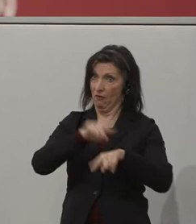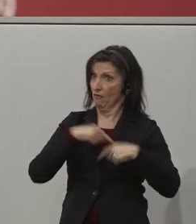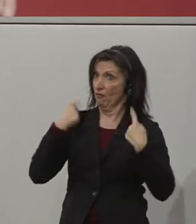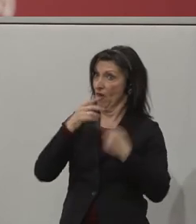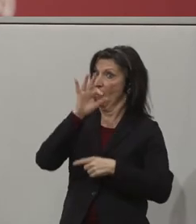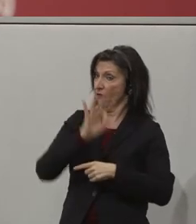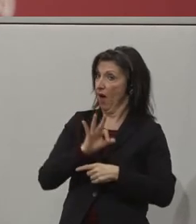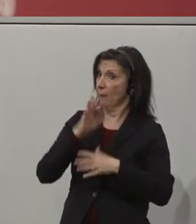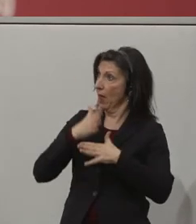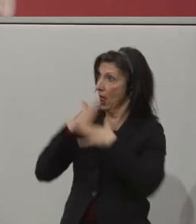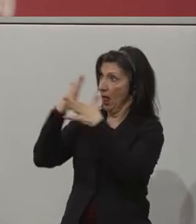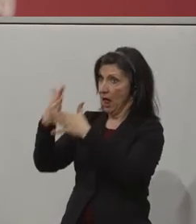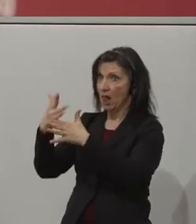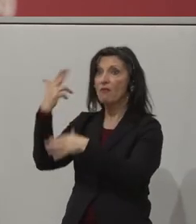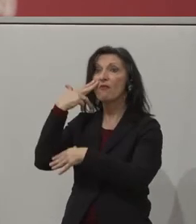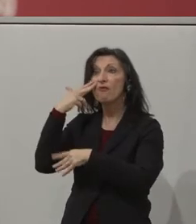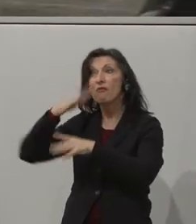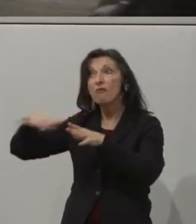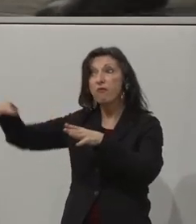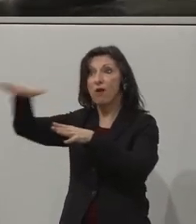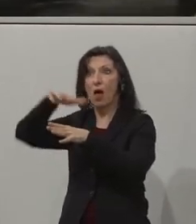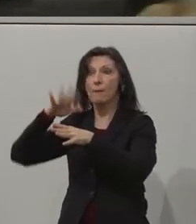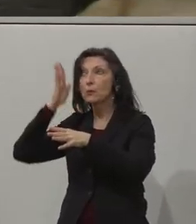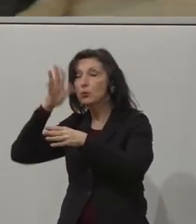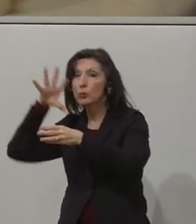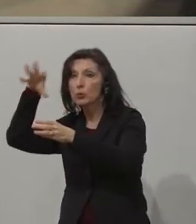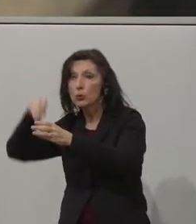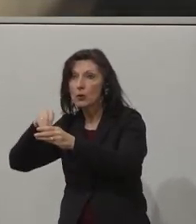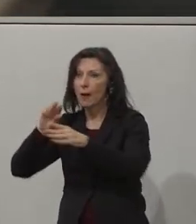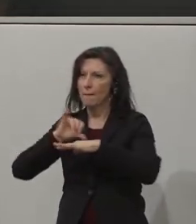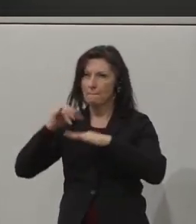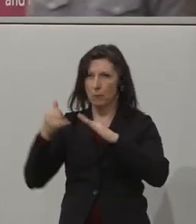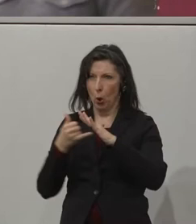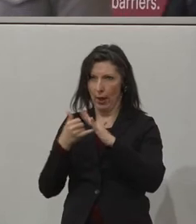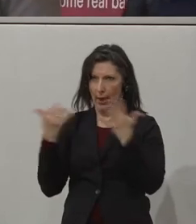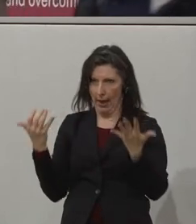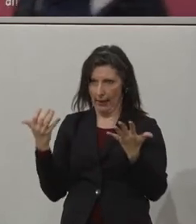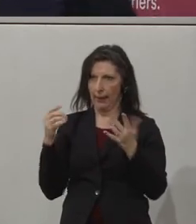the voices of people with disabilities in their processes and on a regular basis.